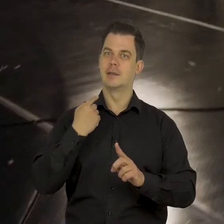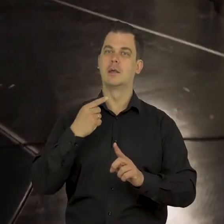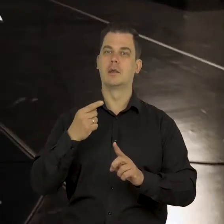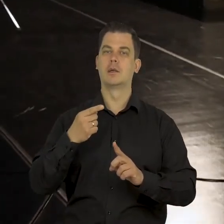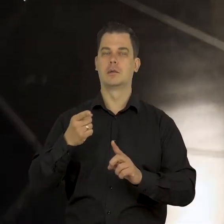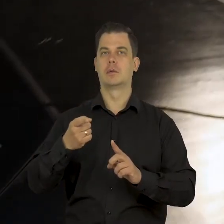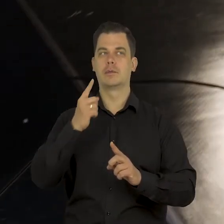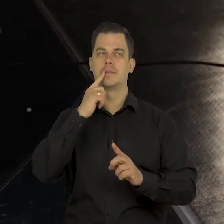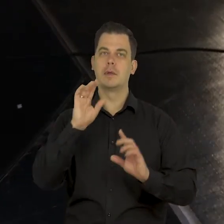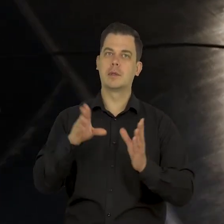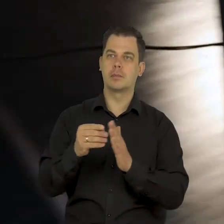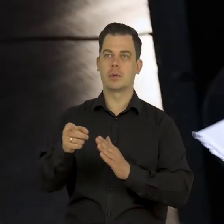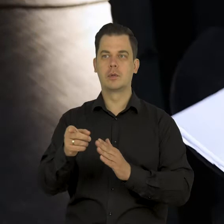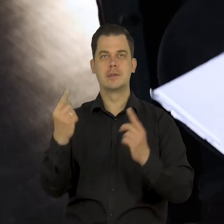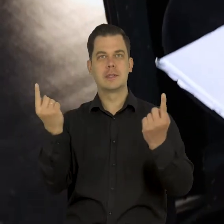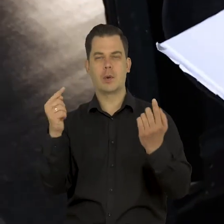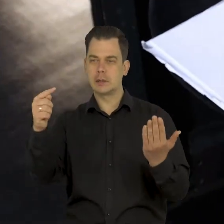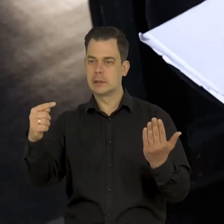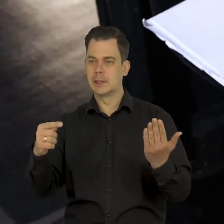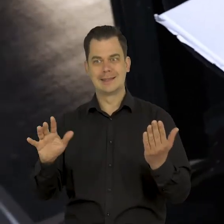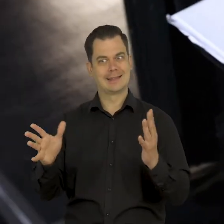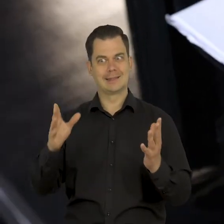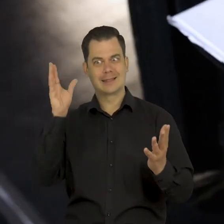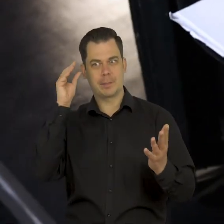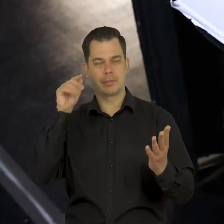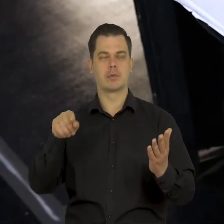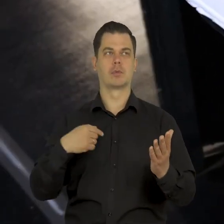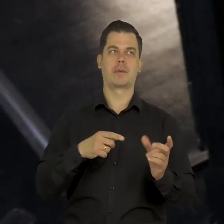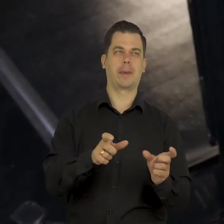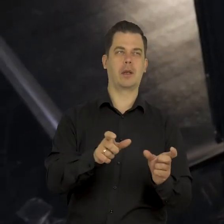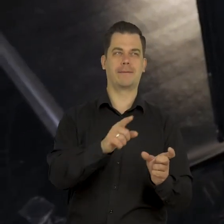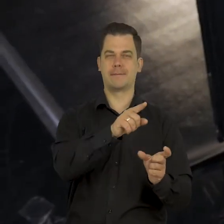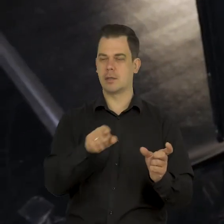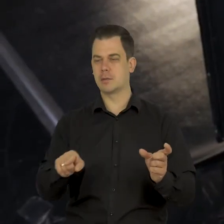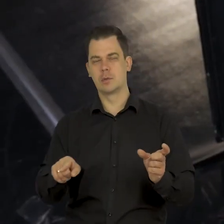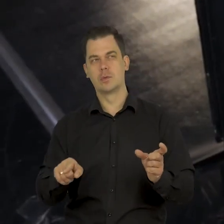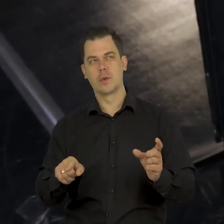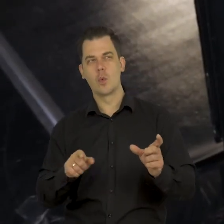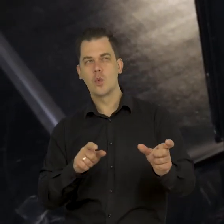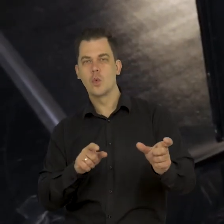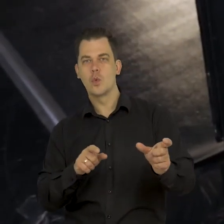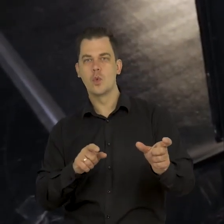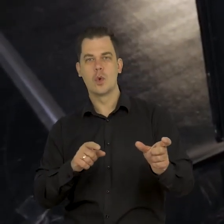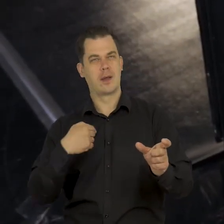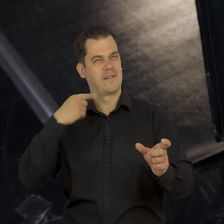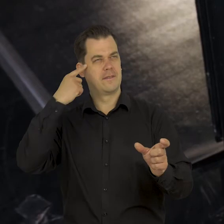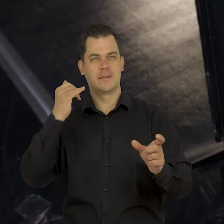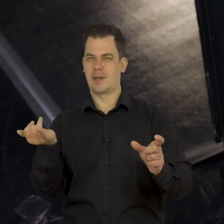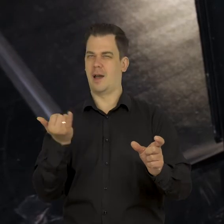premiery, żeby te momenty, które są newralgiczne i są ryzykowne, że